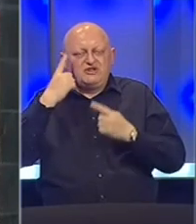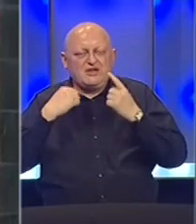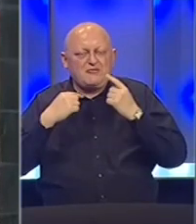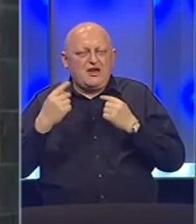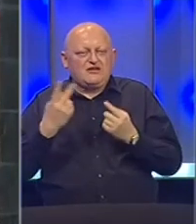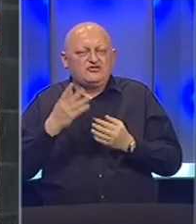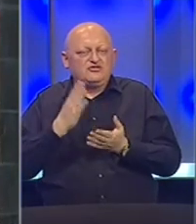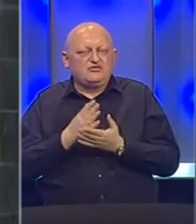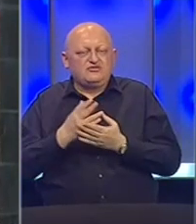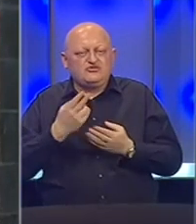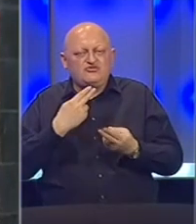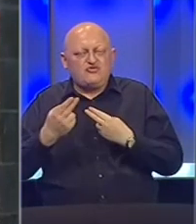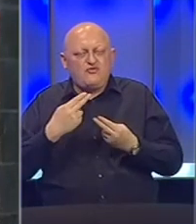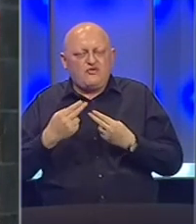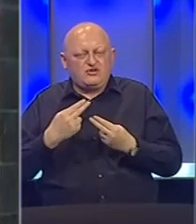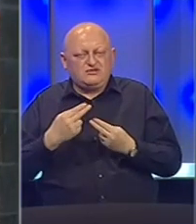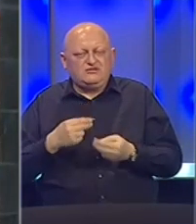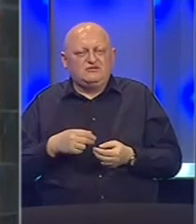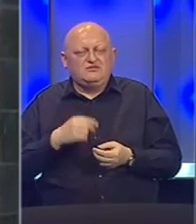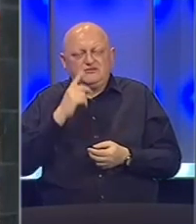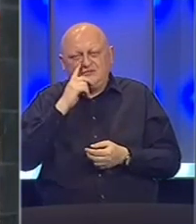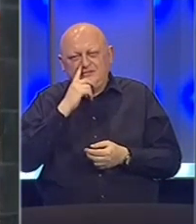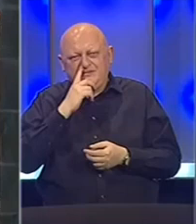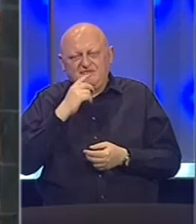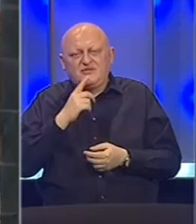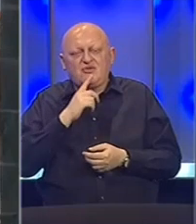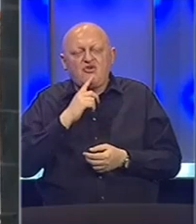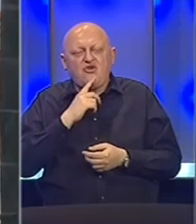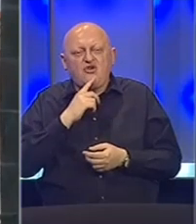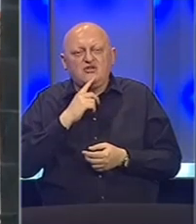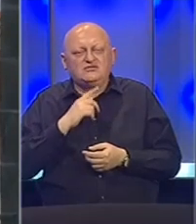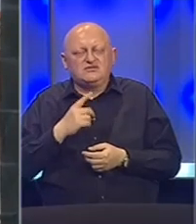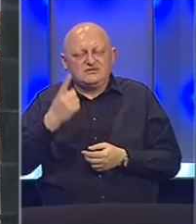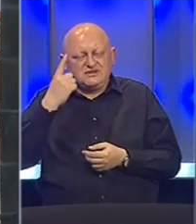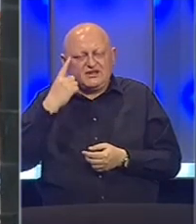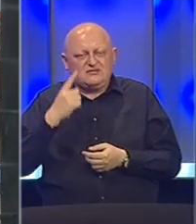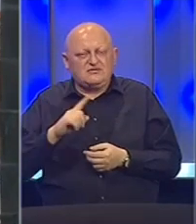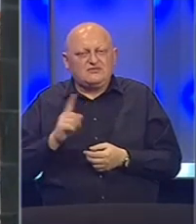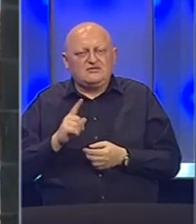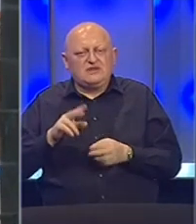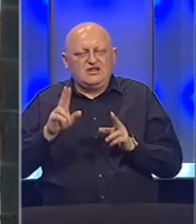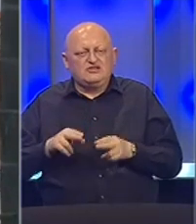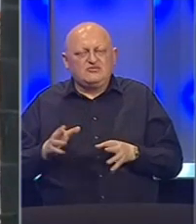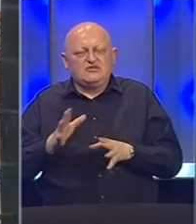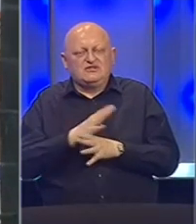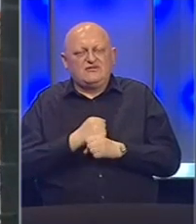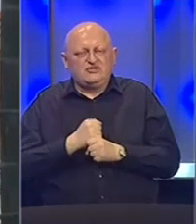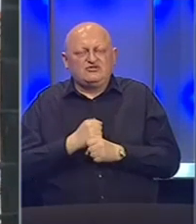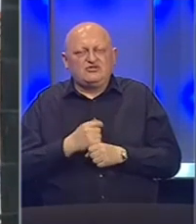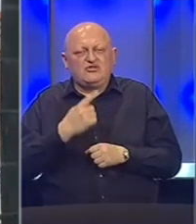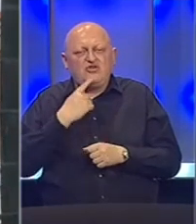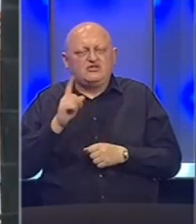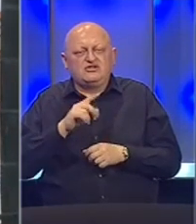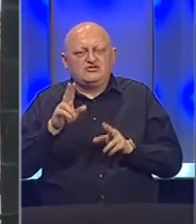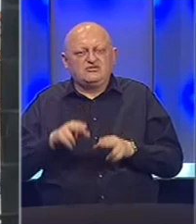dešava kad se sklapaju ugovori za koje se zna da se neće moći izvršiti i za koje se